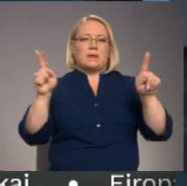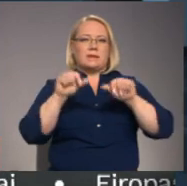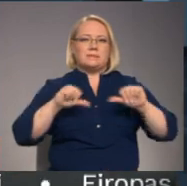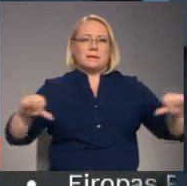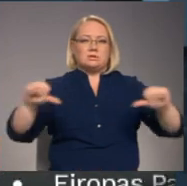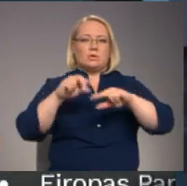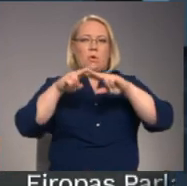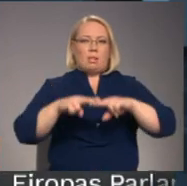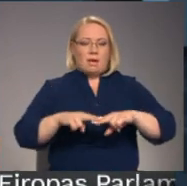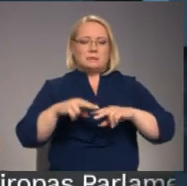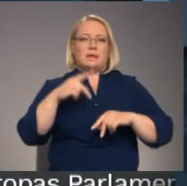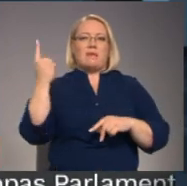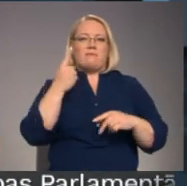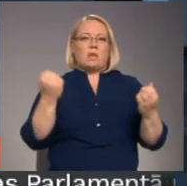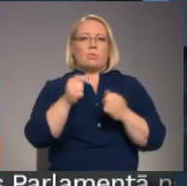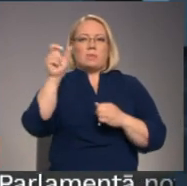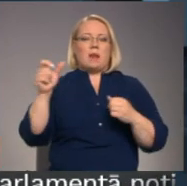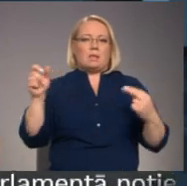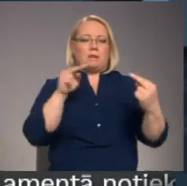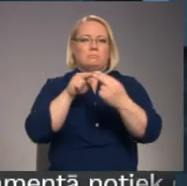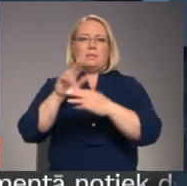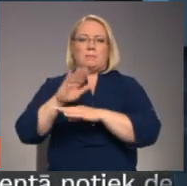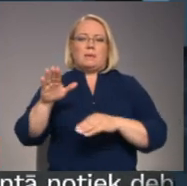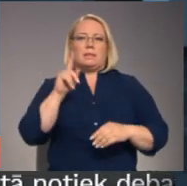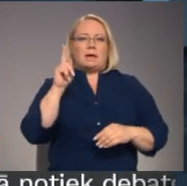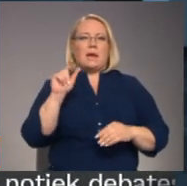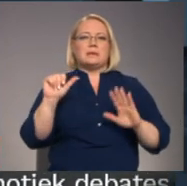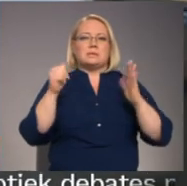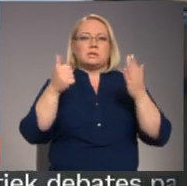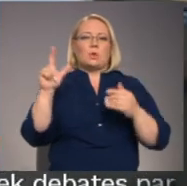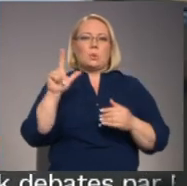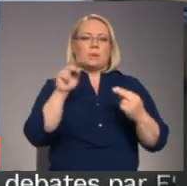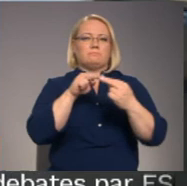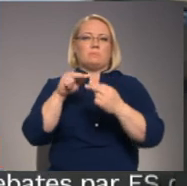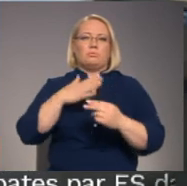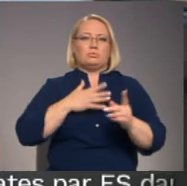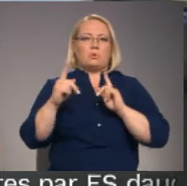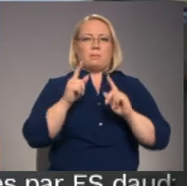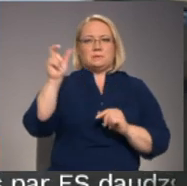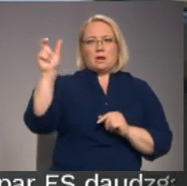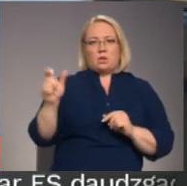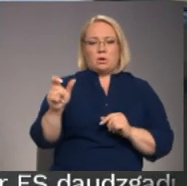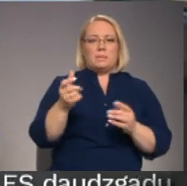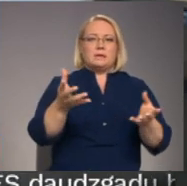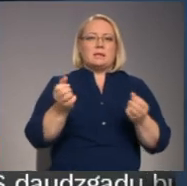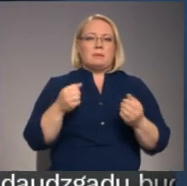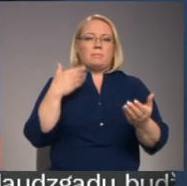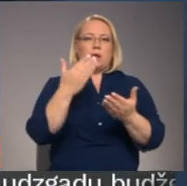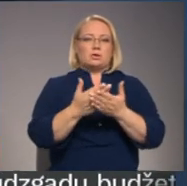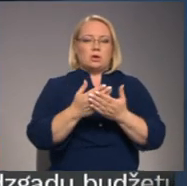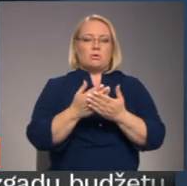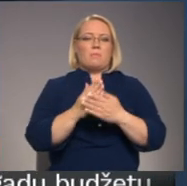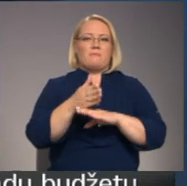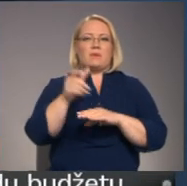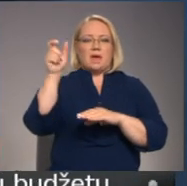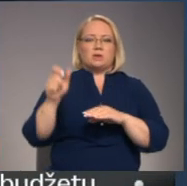nekomunicē ne ar vienu darbinieku, viņš komunicē sestājā datumā tik ar mūsu administrāturu. Saņemts arī priekšlikums veikt viesa izolēšanu uz 14